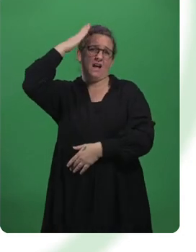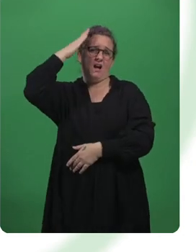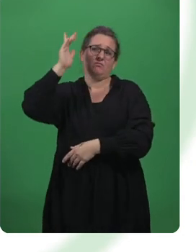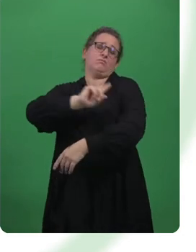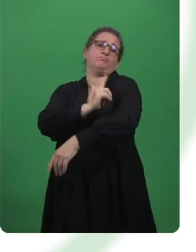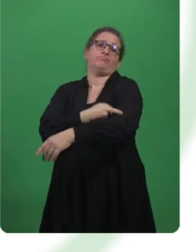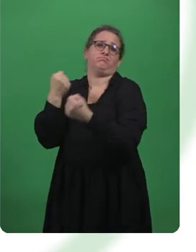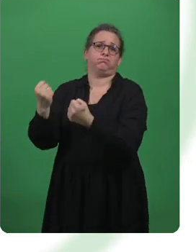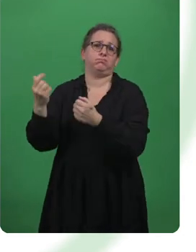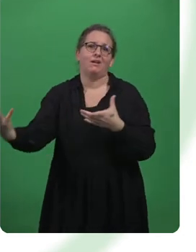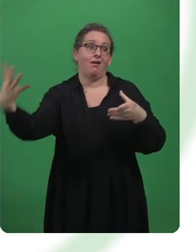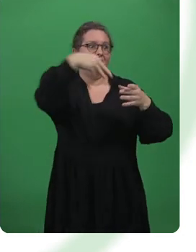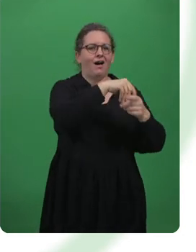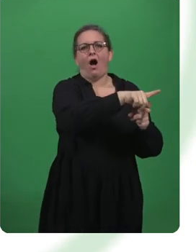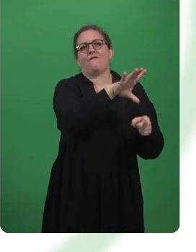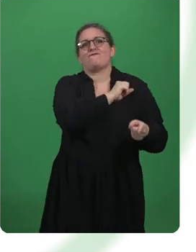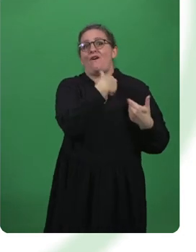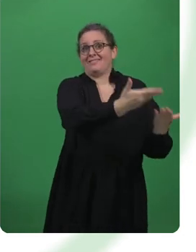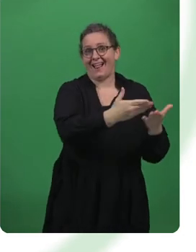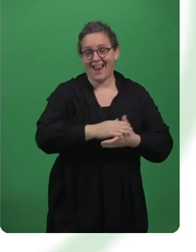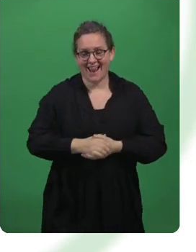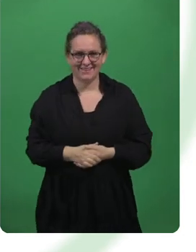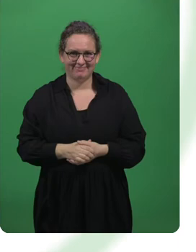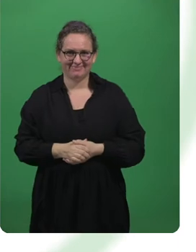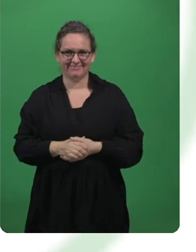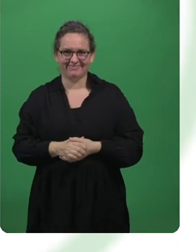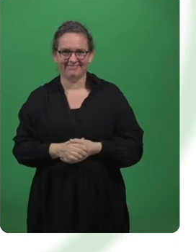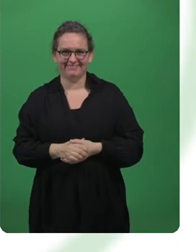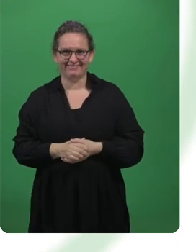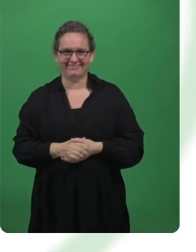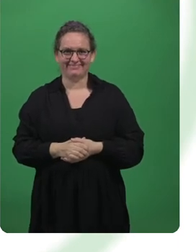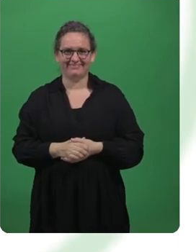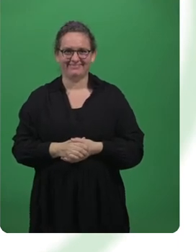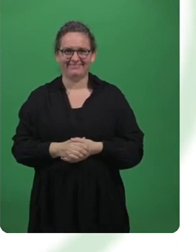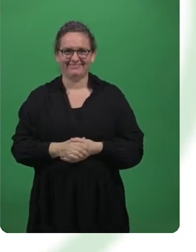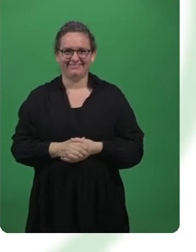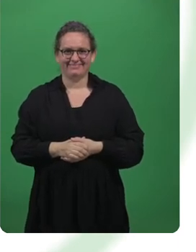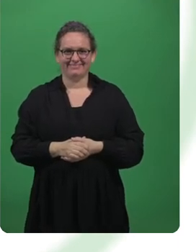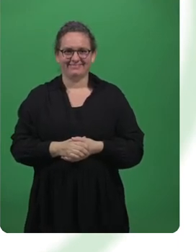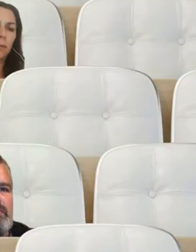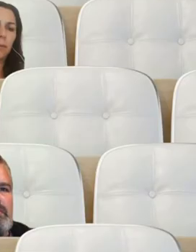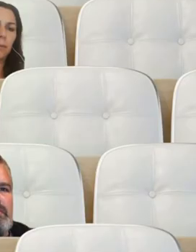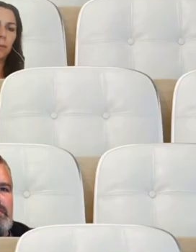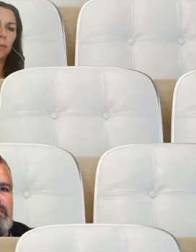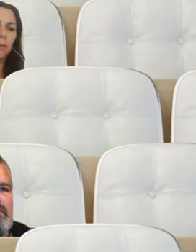für ihre Herausforderungen. Und gerade das Potenzial können Unternehmen derzeit nützen.